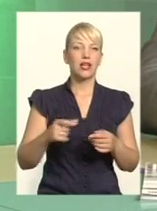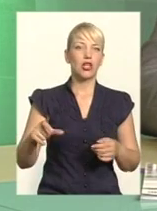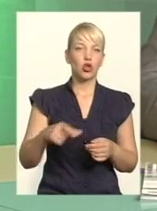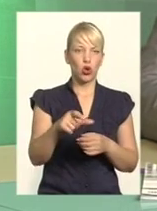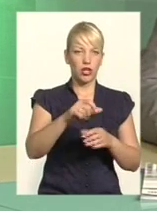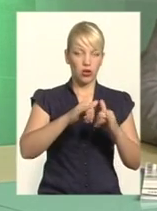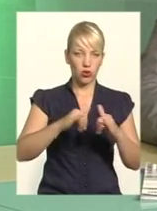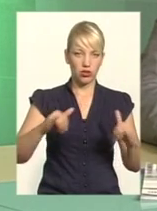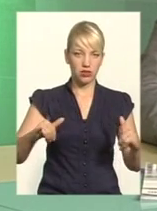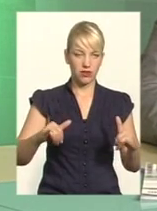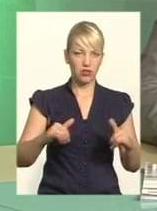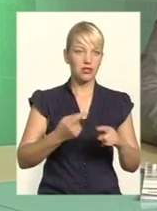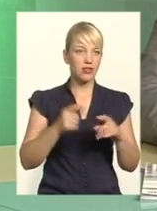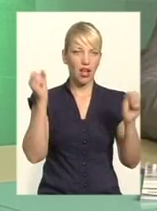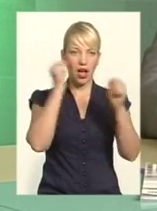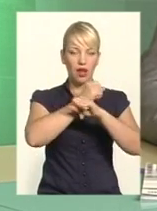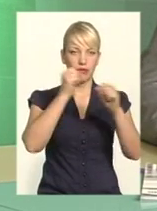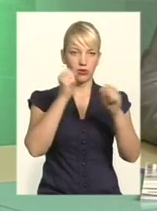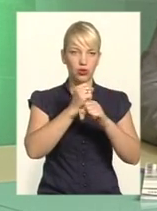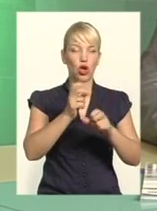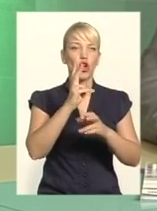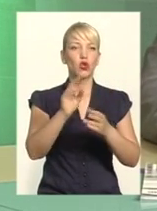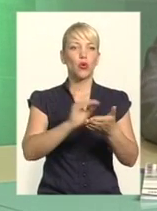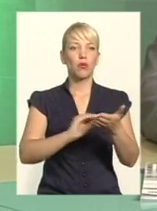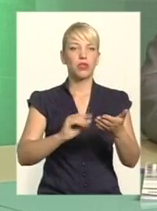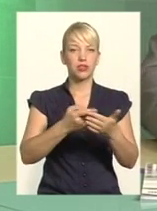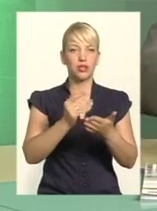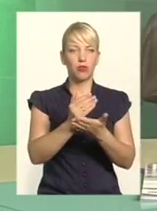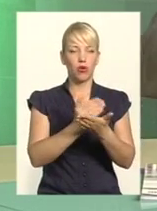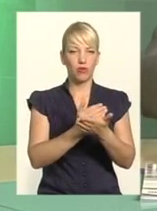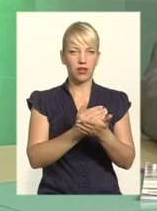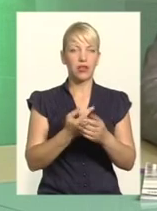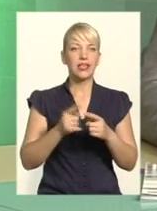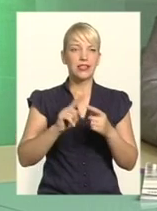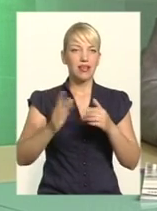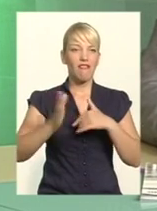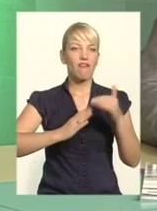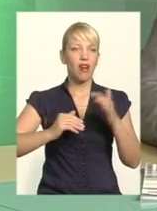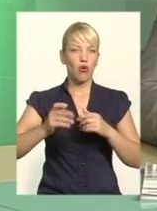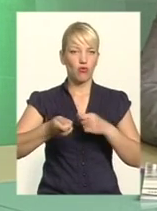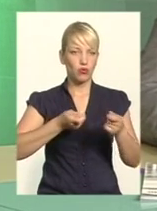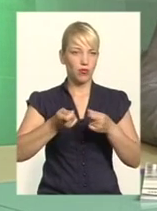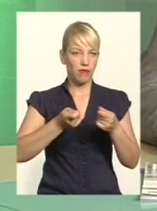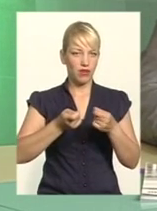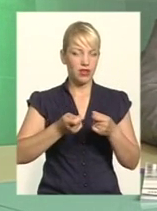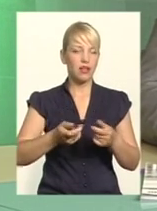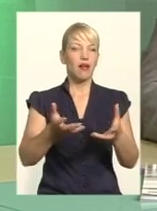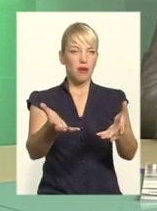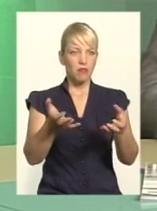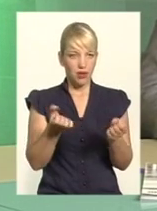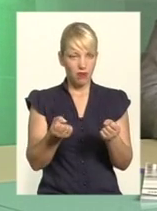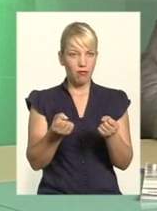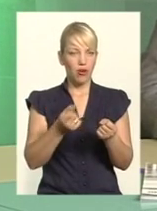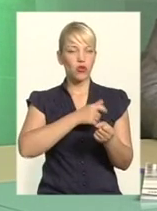Пишуть програми фахові управління. Раз. Приймають фахівці, відповідно, депутати обласної ради. Два. Це